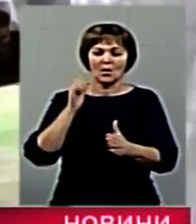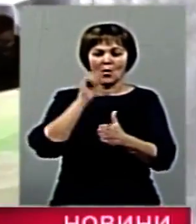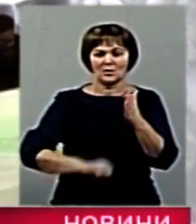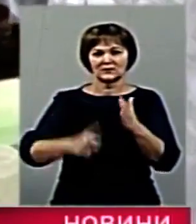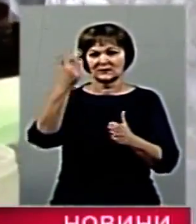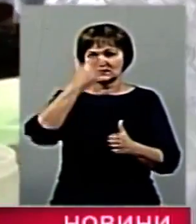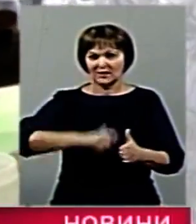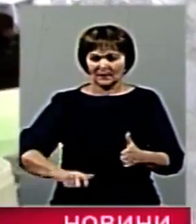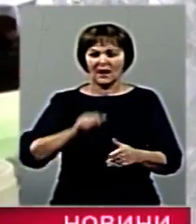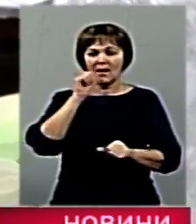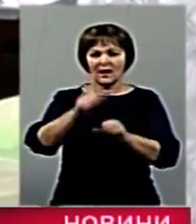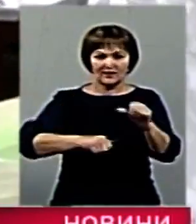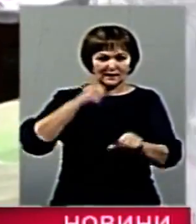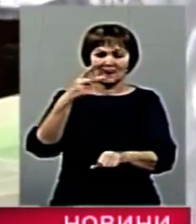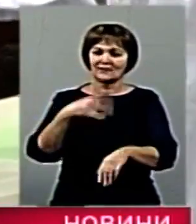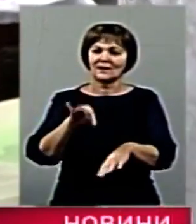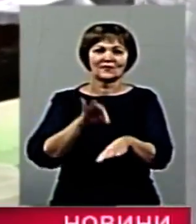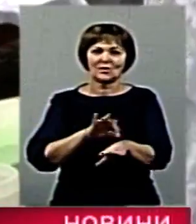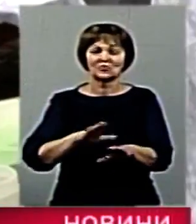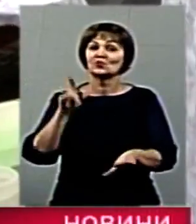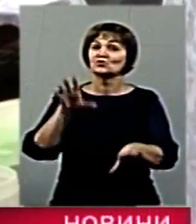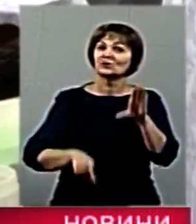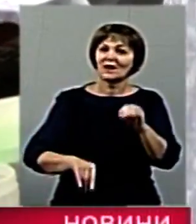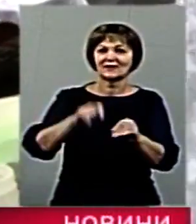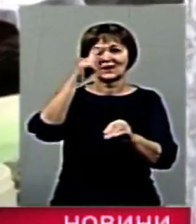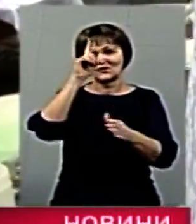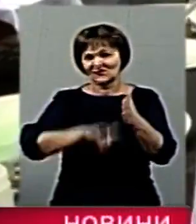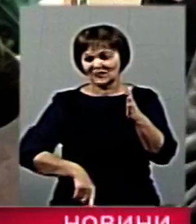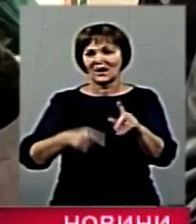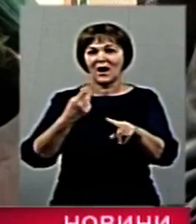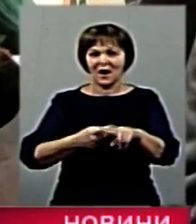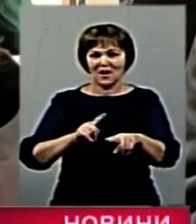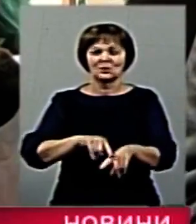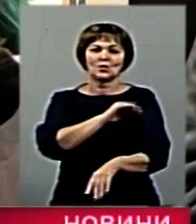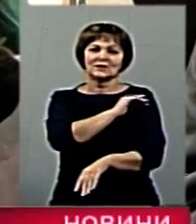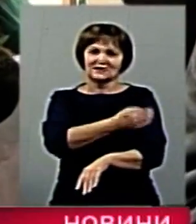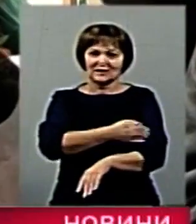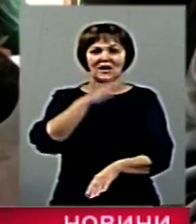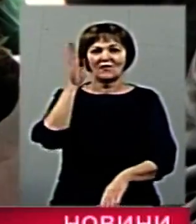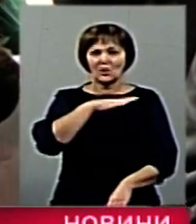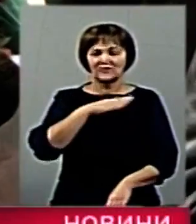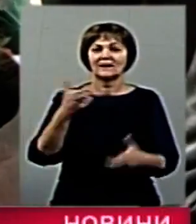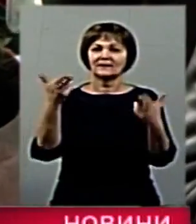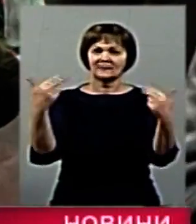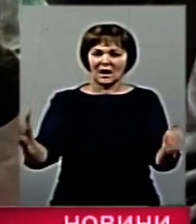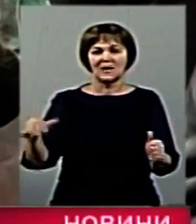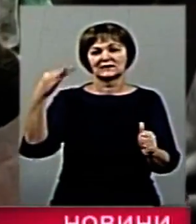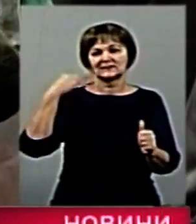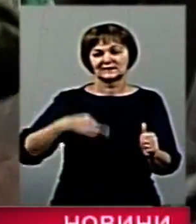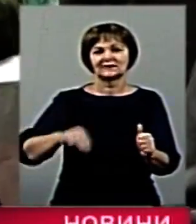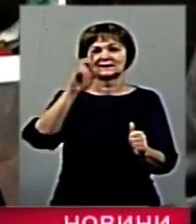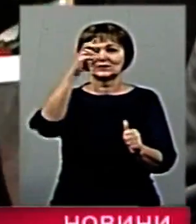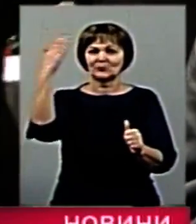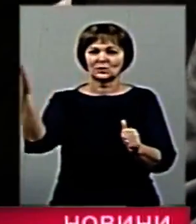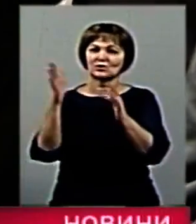цілий рік. Втім, що означає для вірян це свято, та чи вірять вони в цілющу силу води. Син Божий святийся цей день в річці